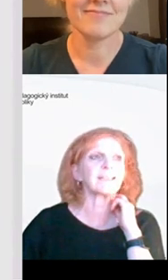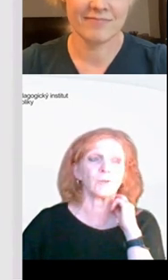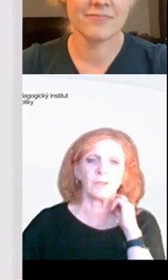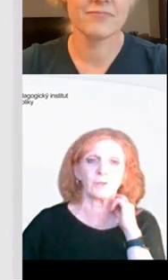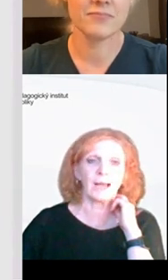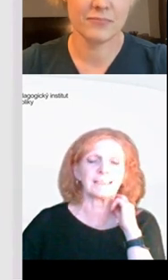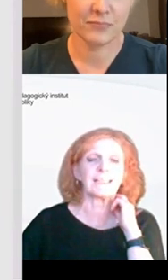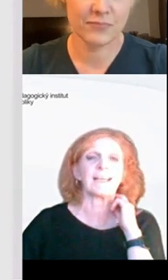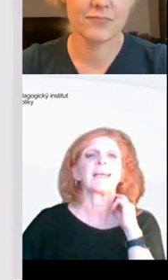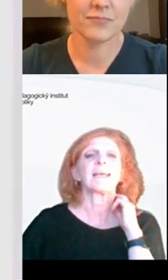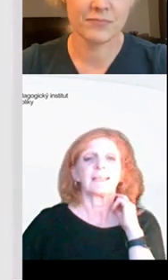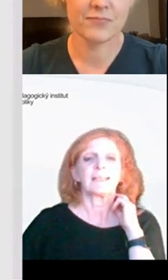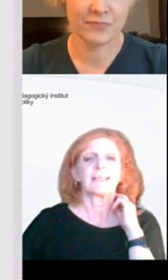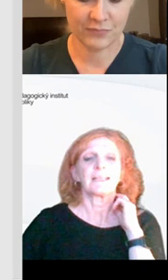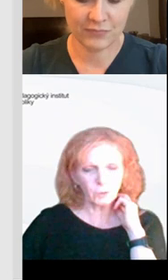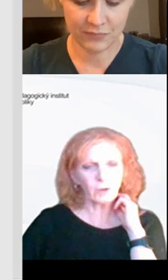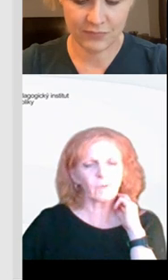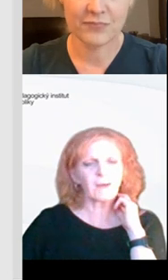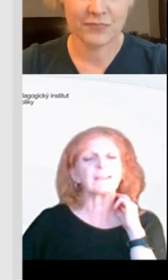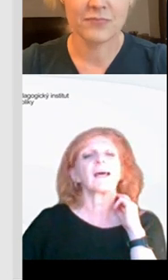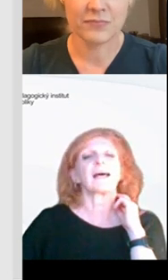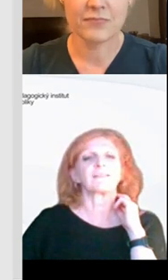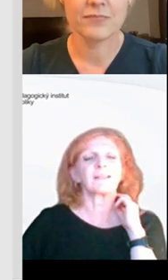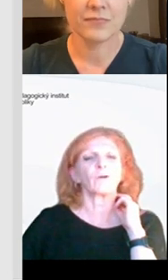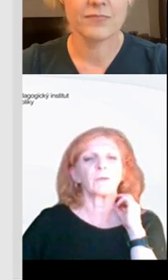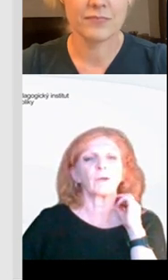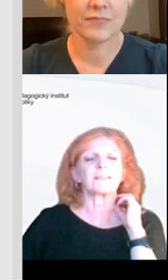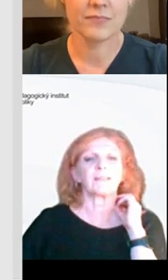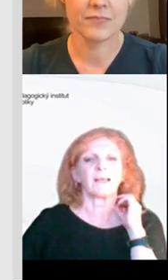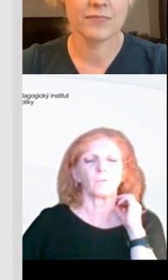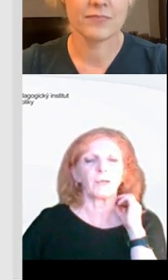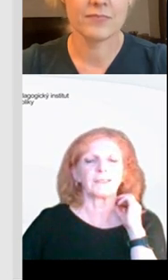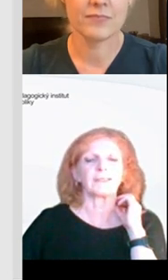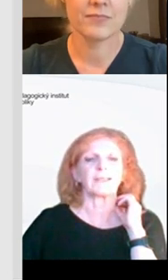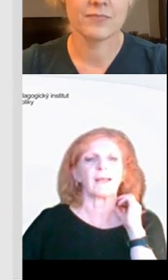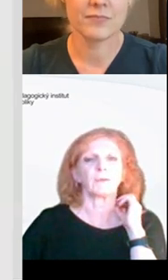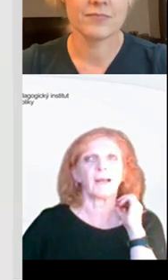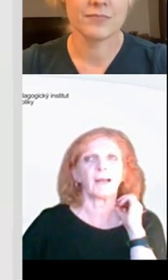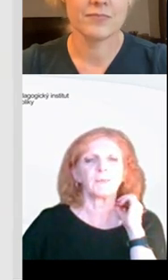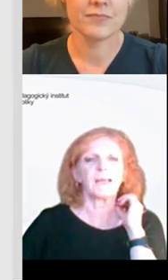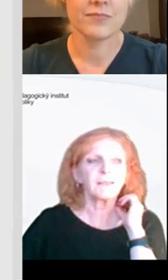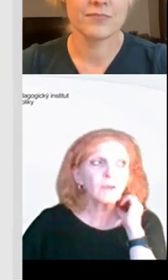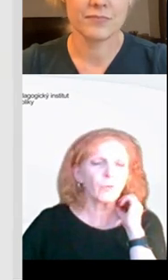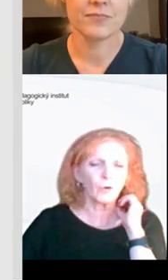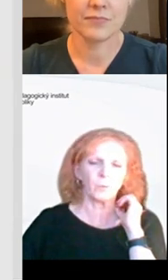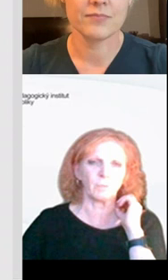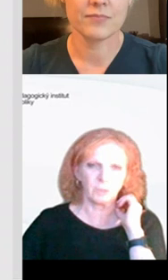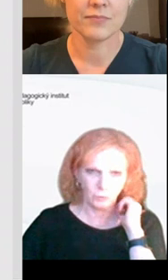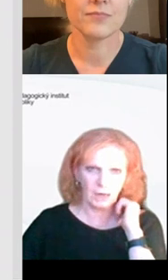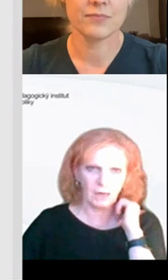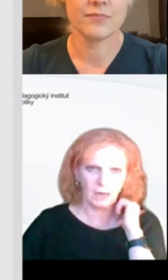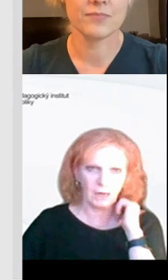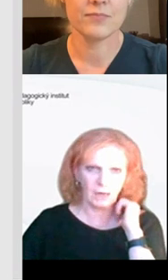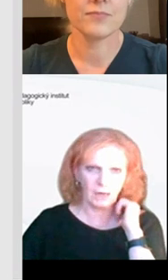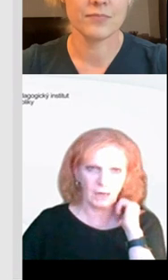základ, stejně jako, že to je žák, který zvládne komunikovat a zvládne komunikovat i v té komunikaci, která probíhá jinou formou